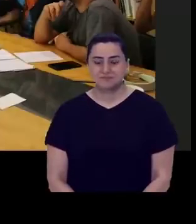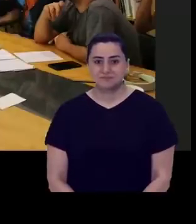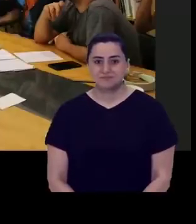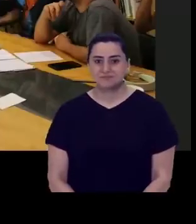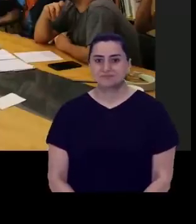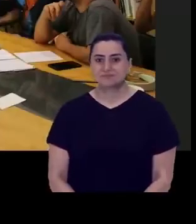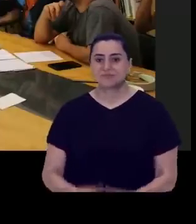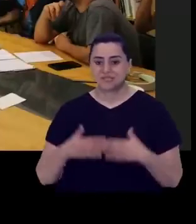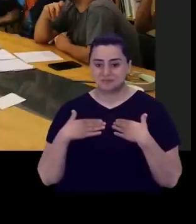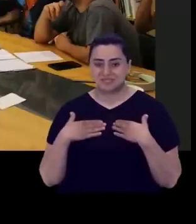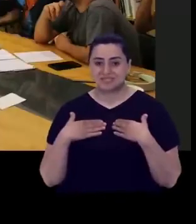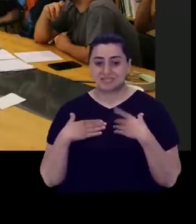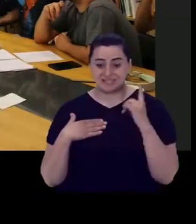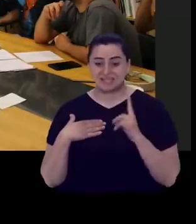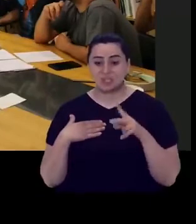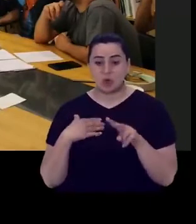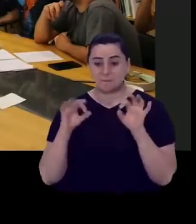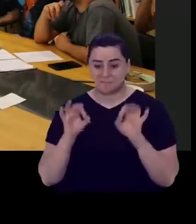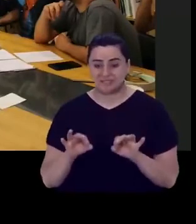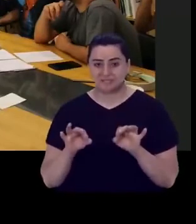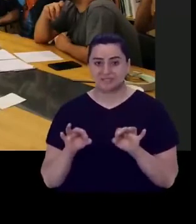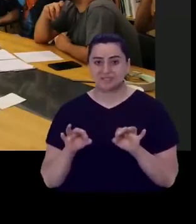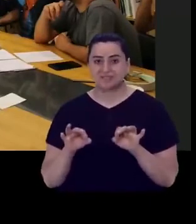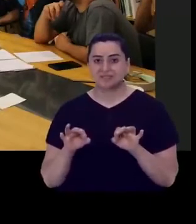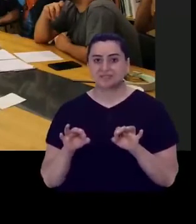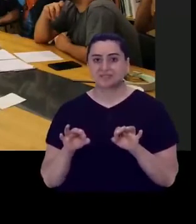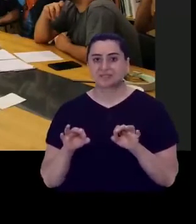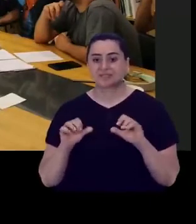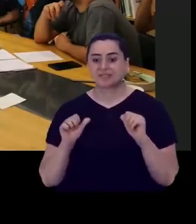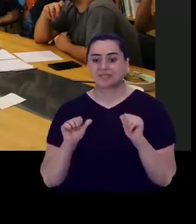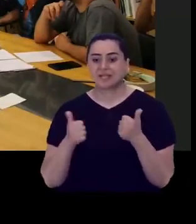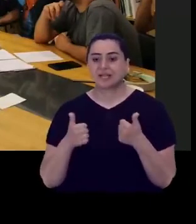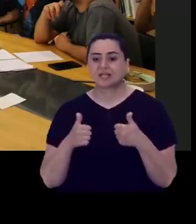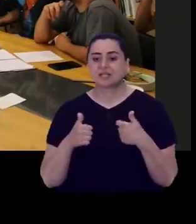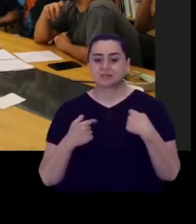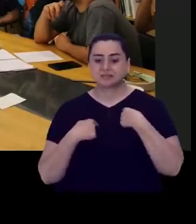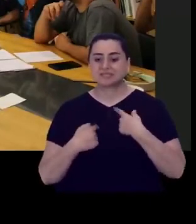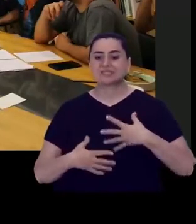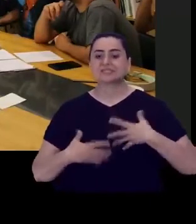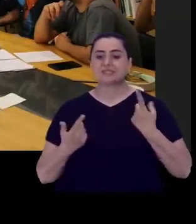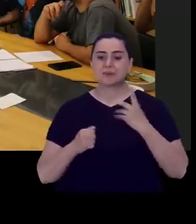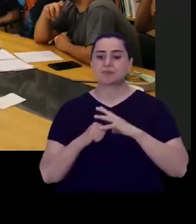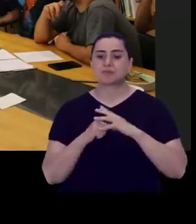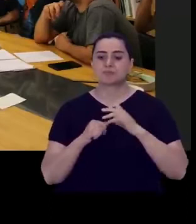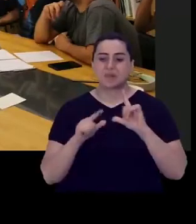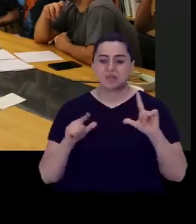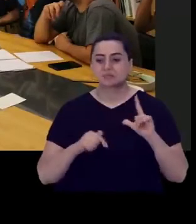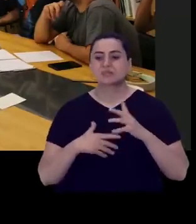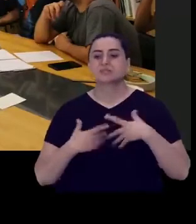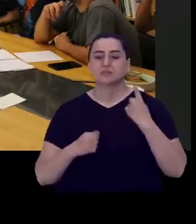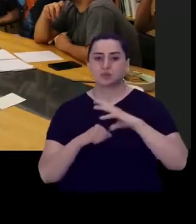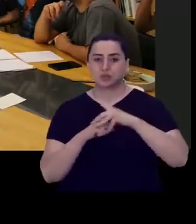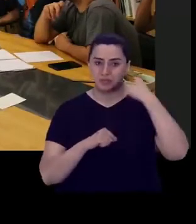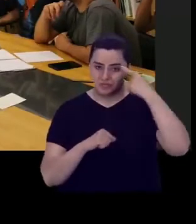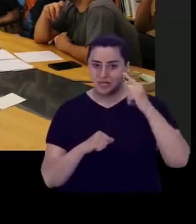Biz aslında yola çıkarken bize gerek duyulmayan bir dünyayı hayal ediyoruz. 20 yıl